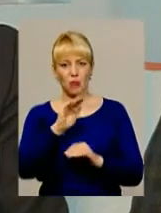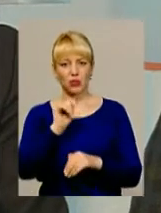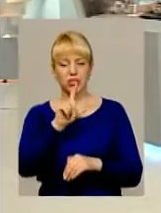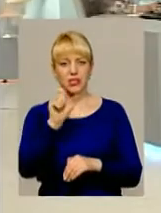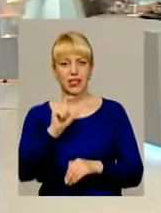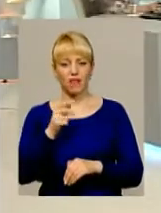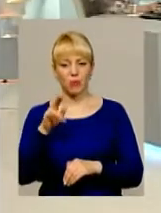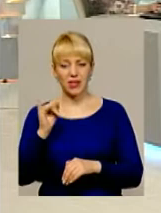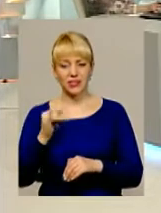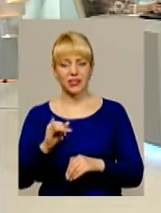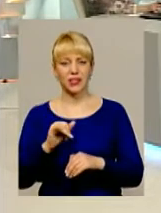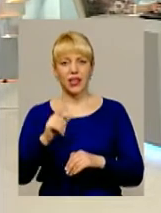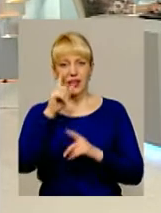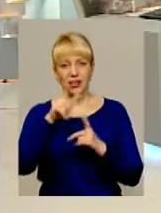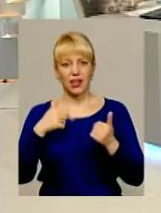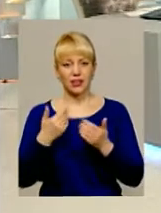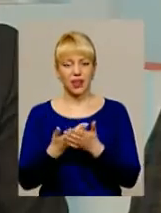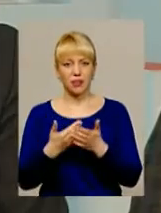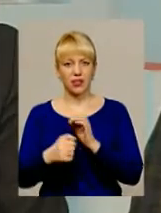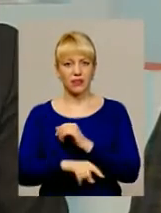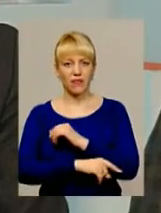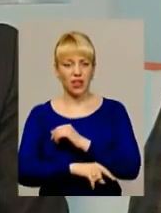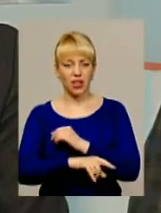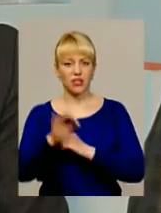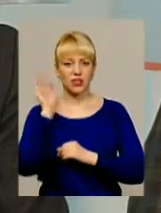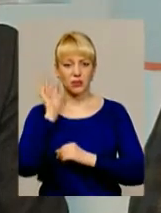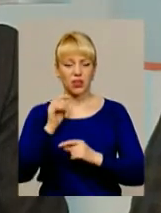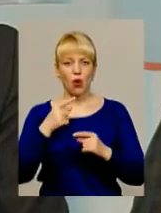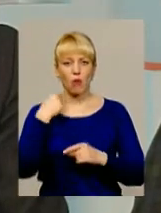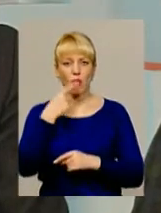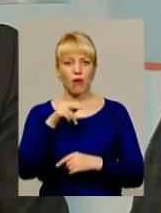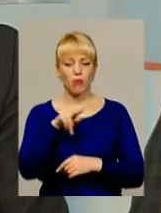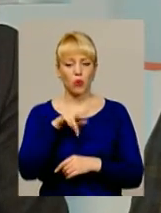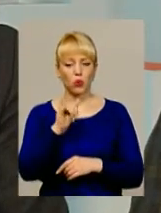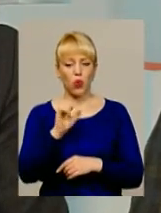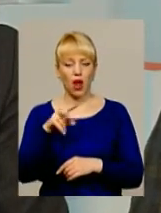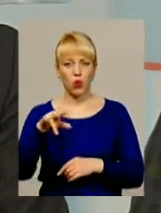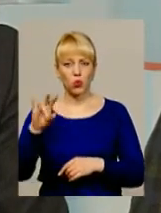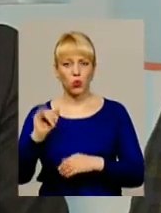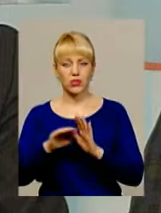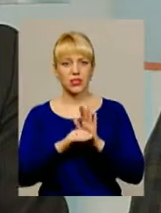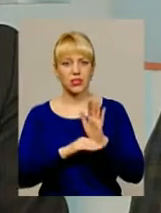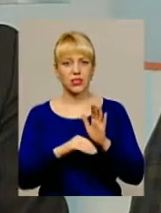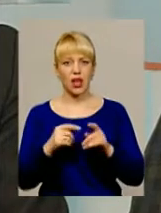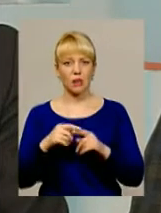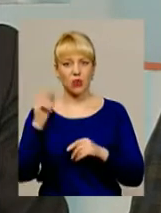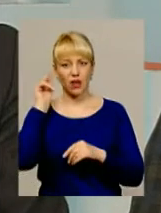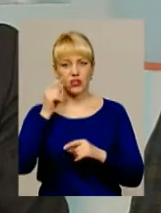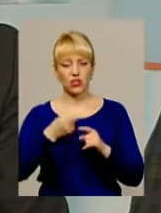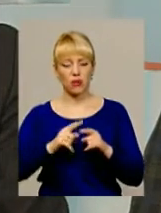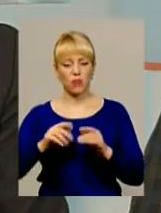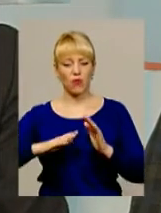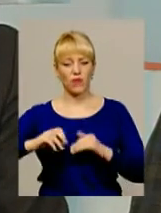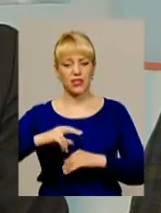країн. До прикладу, Фінляндії, Німеччини, мова йде про так звану дуальну систему навчання ті чи інші професії, де